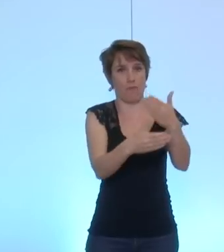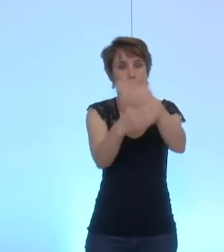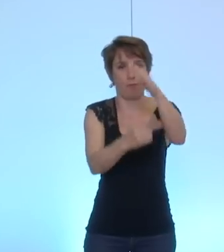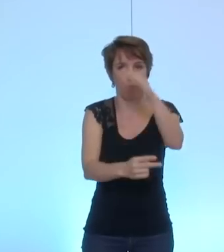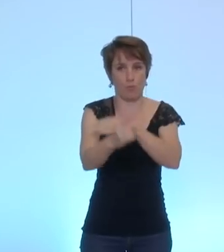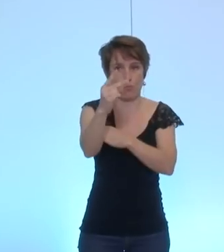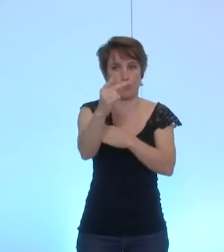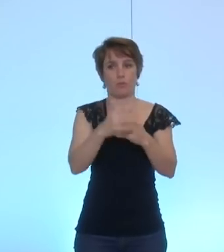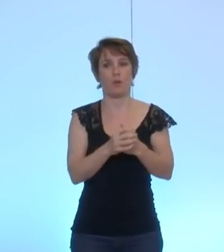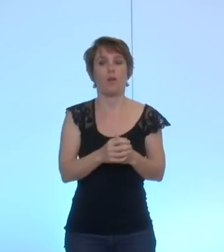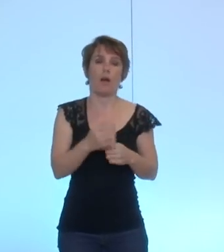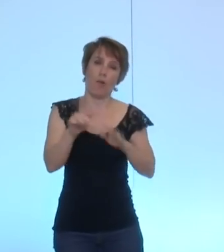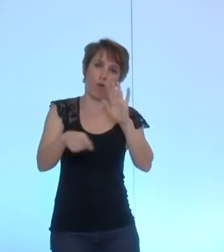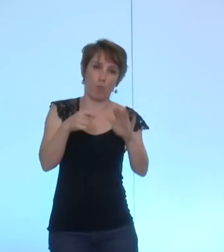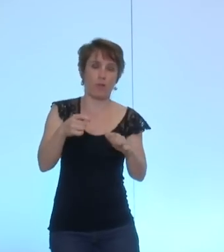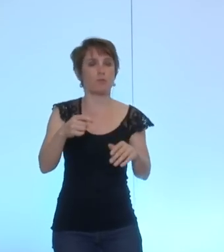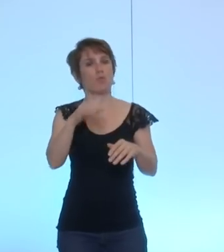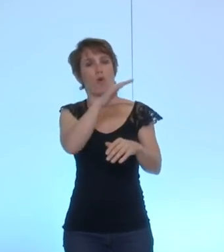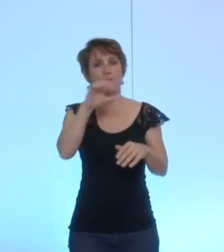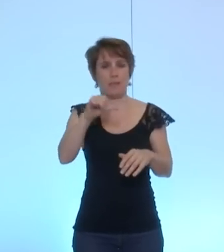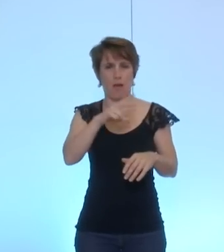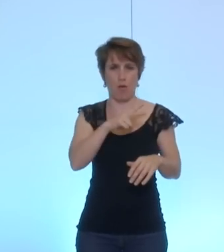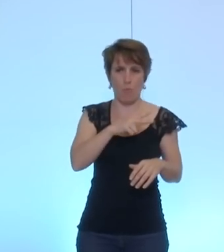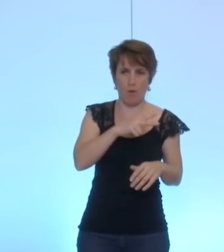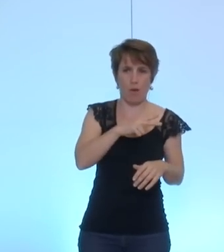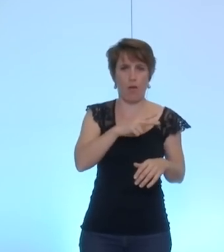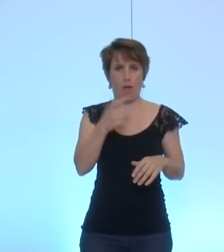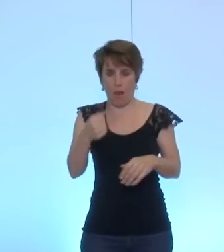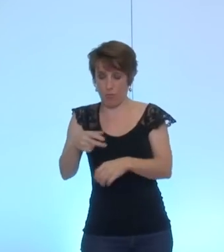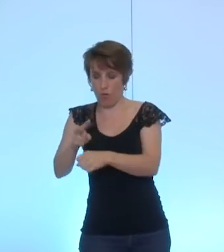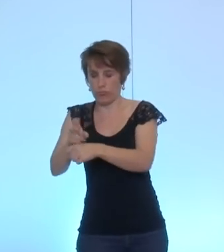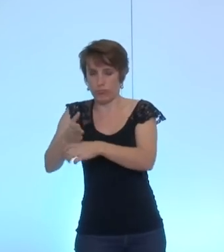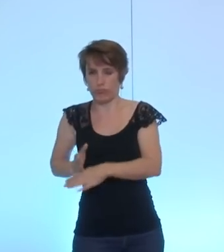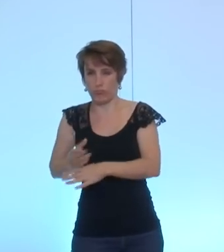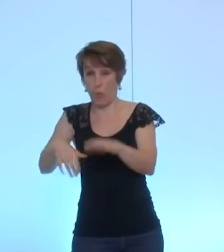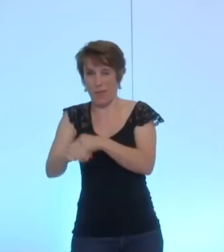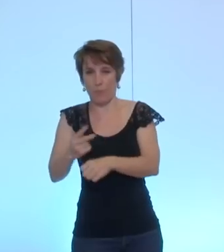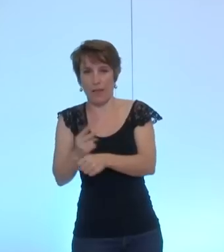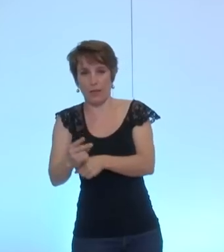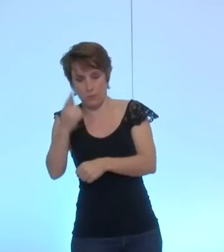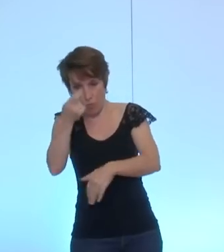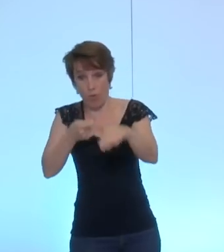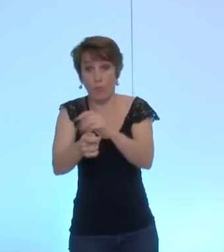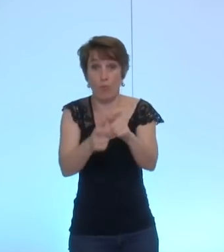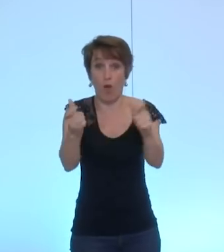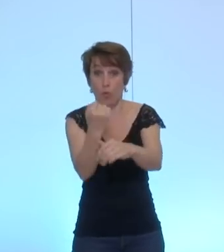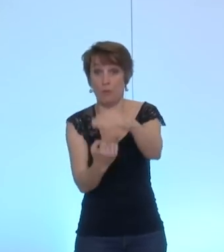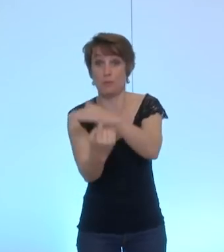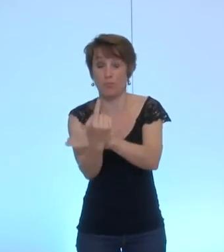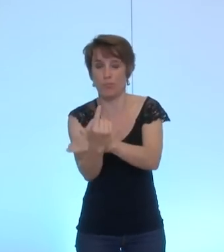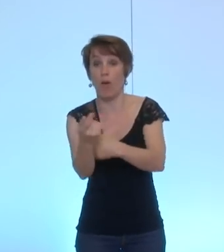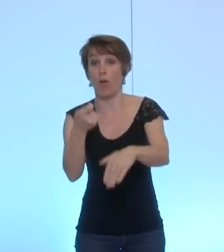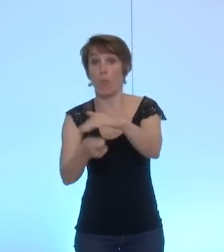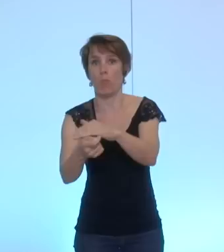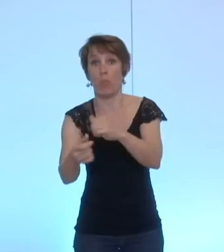fonds de capital risque avec lequel il investit dans des start-up pour éventuellement récupérer la mise voire plus, cinq, dix fois